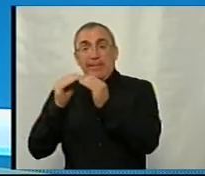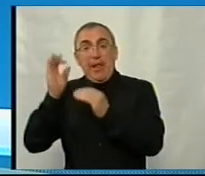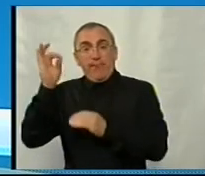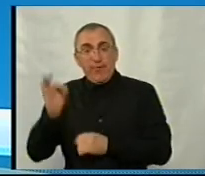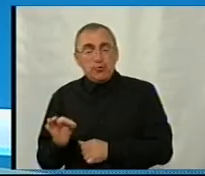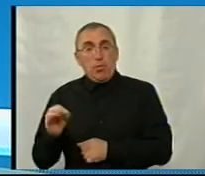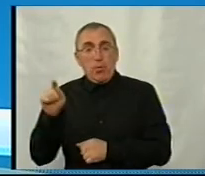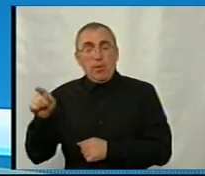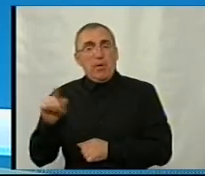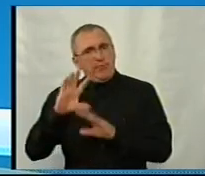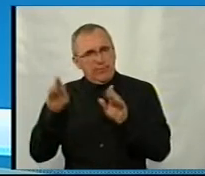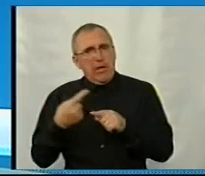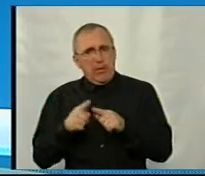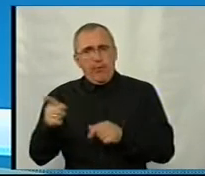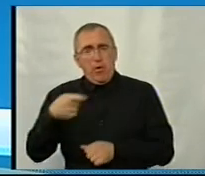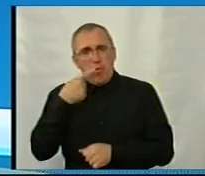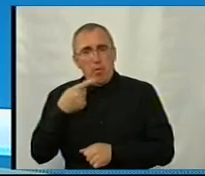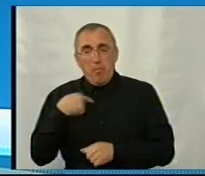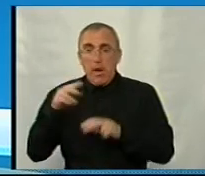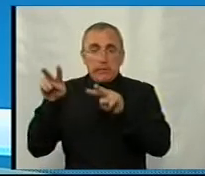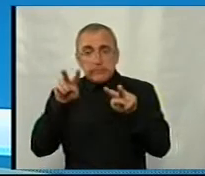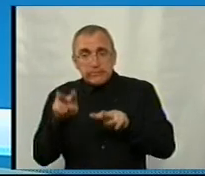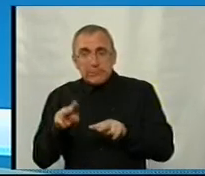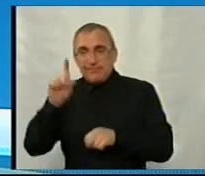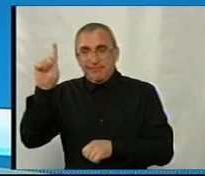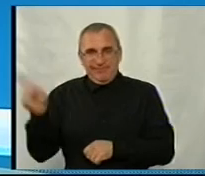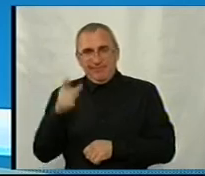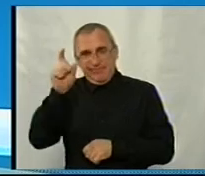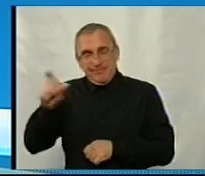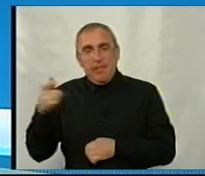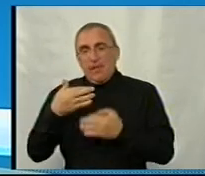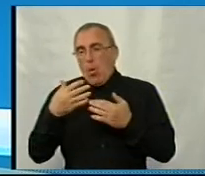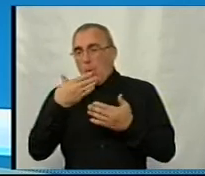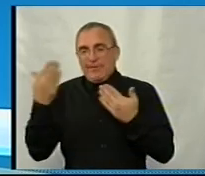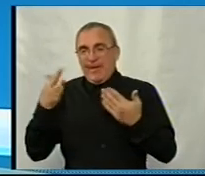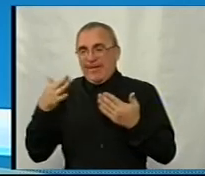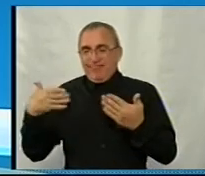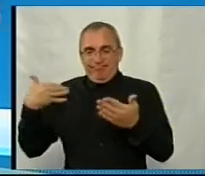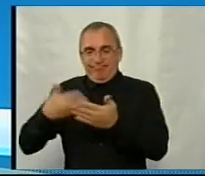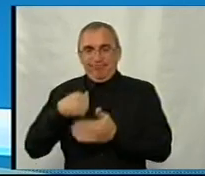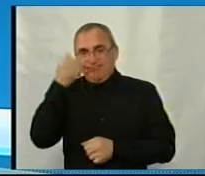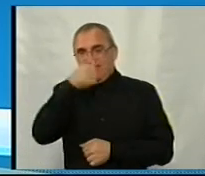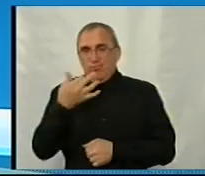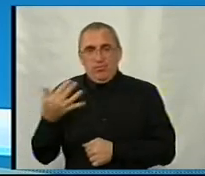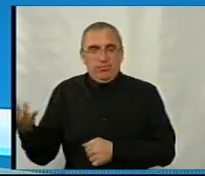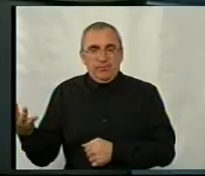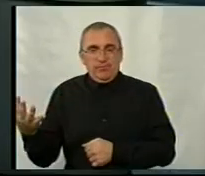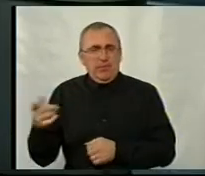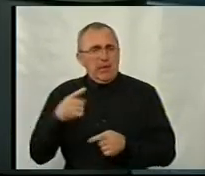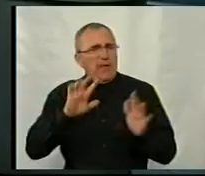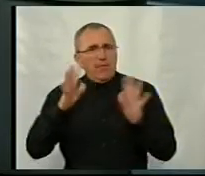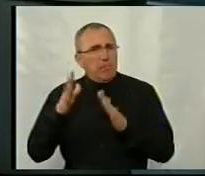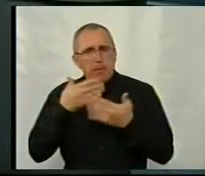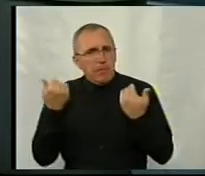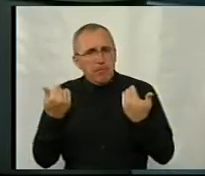Чи все ж таки, якщо ви говорите, що ми слідкуємо за призовником останні кілька років, то таких випадків не має бути? Ви розумієте,